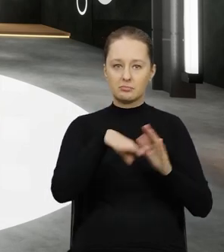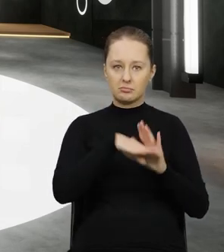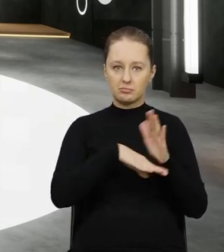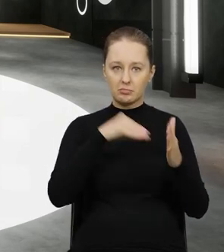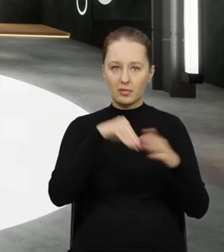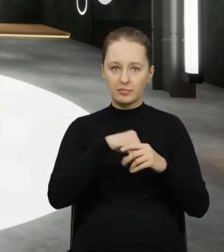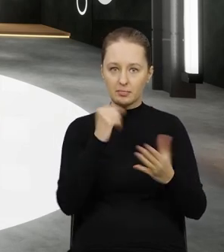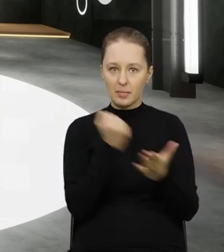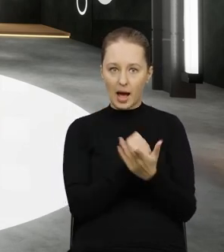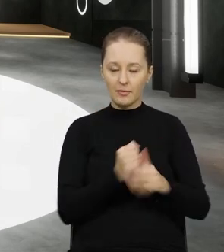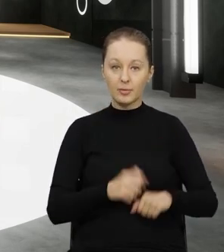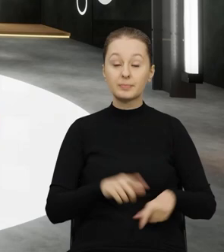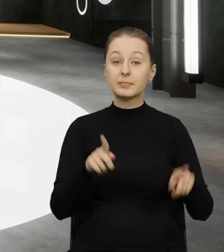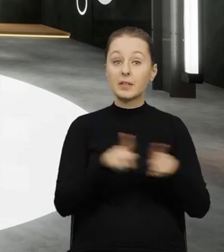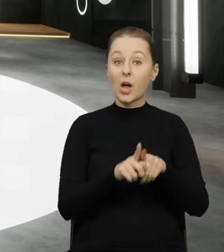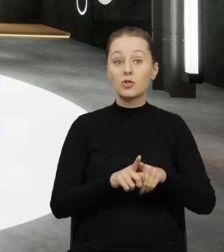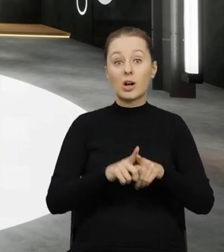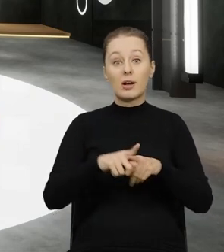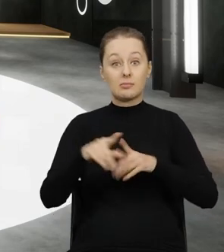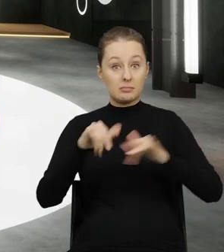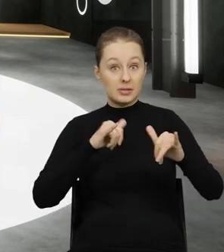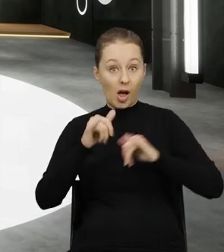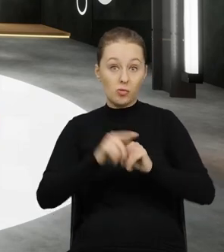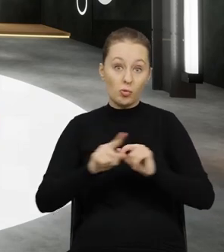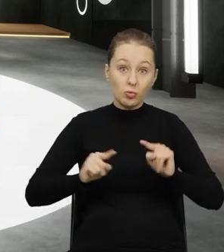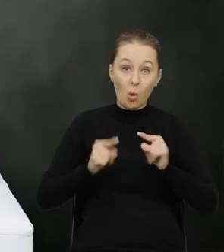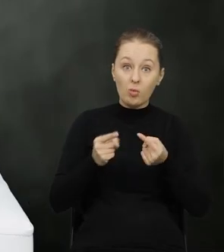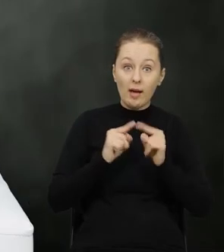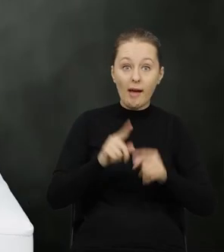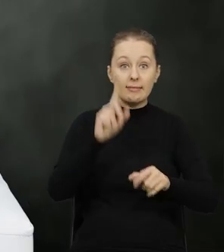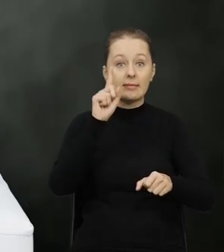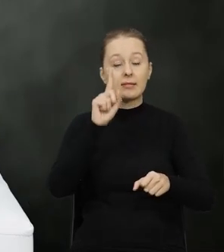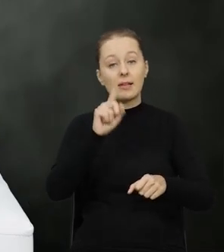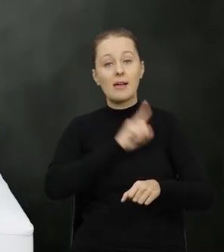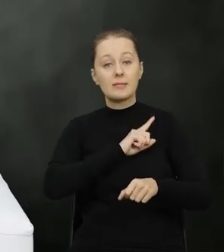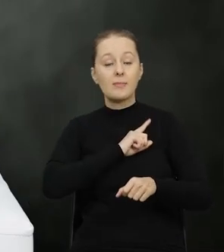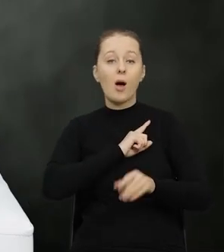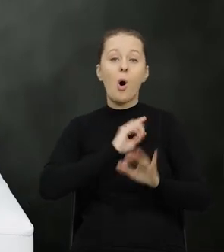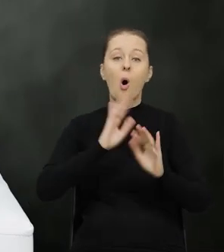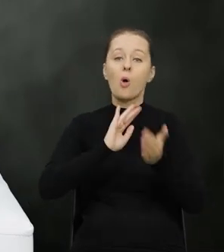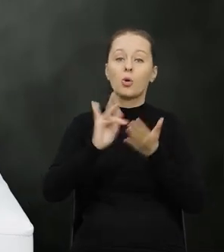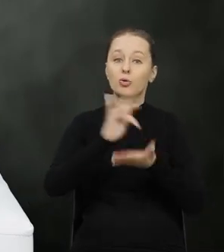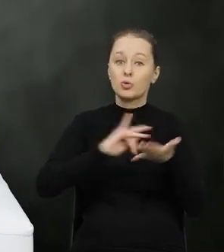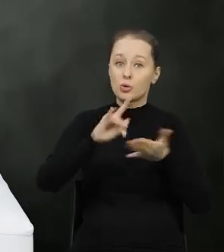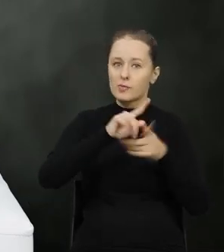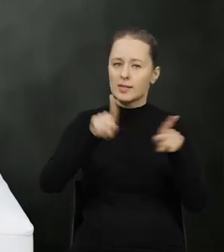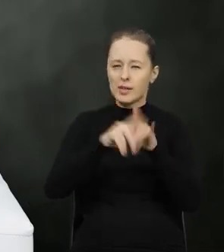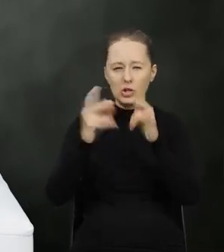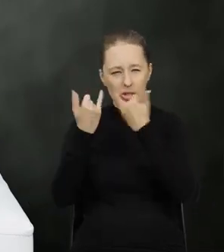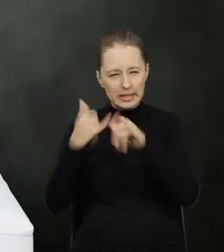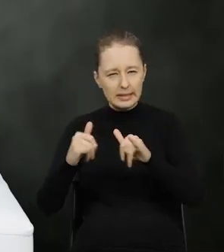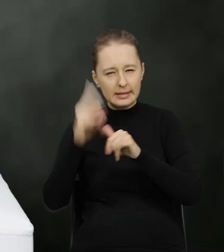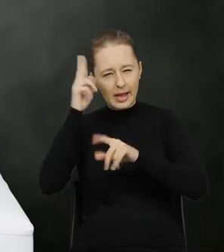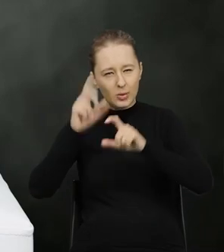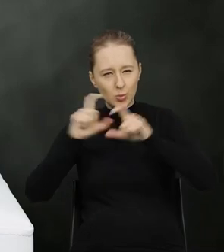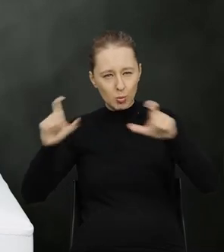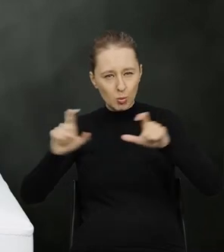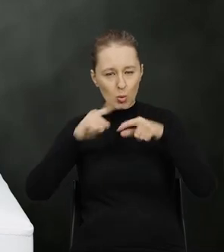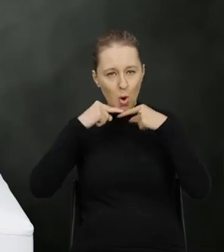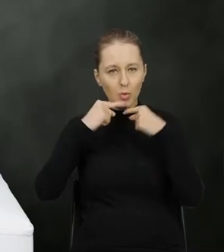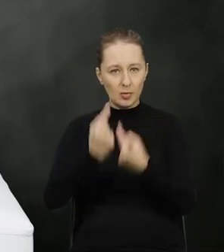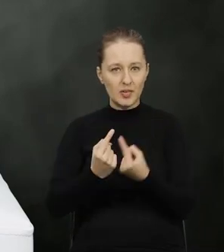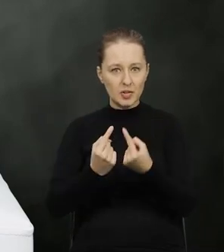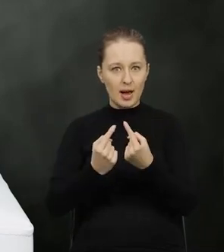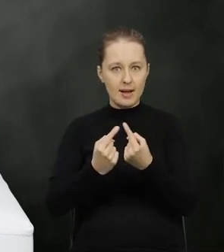Mamy strukturę organów, zarówno organy Inspekcji Ochrony Środowiska, jak również organy inne, które